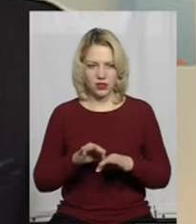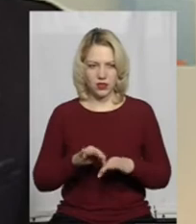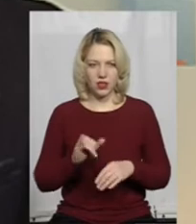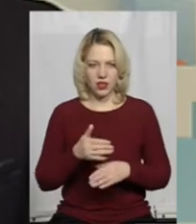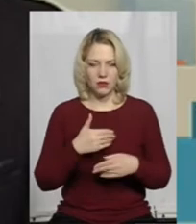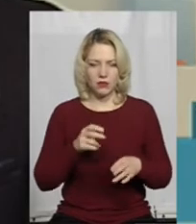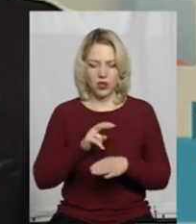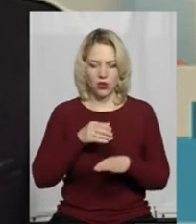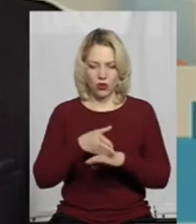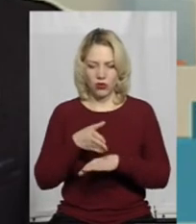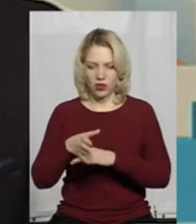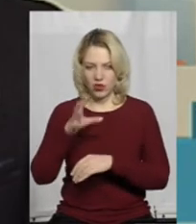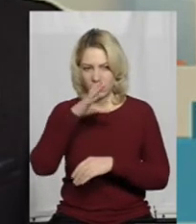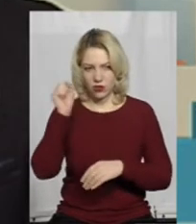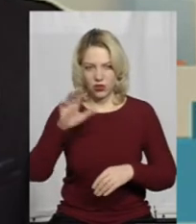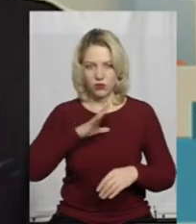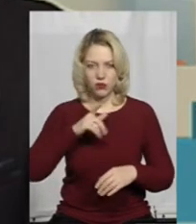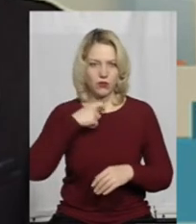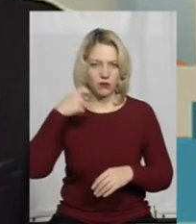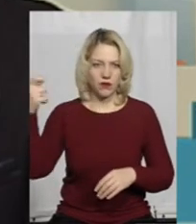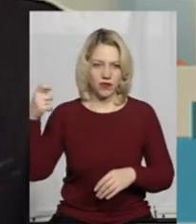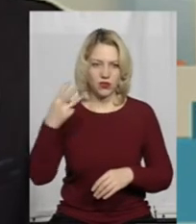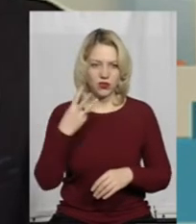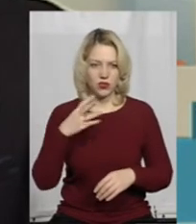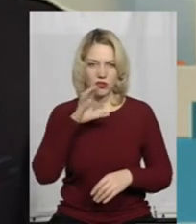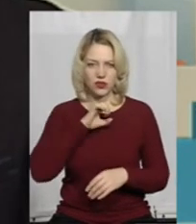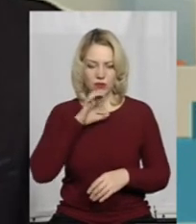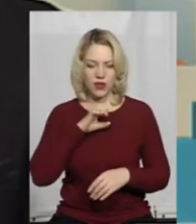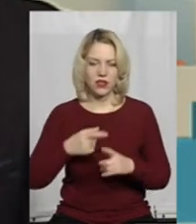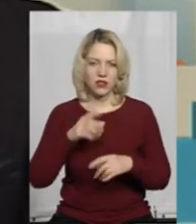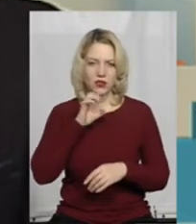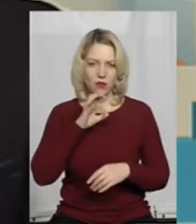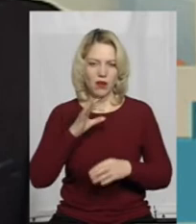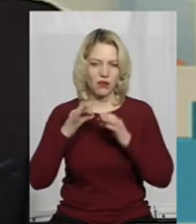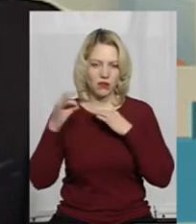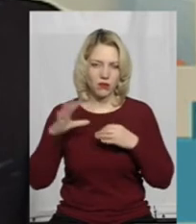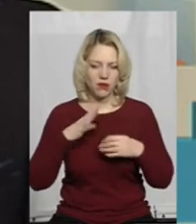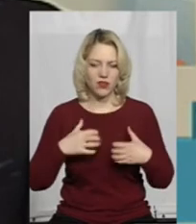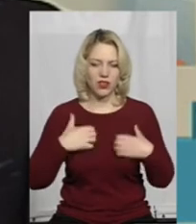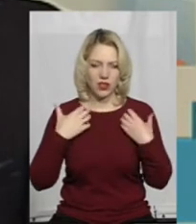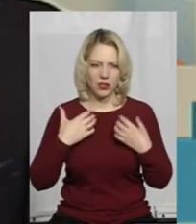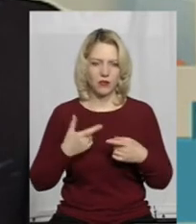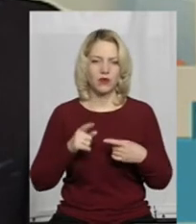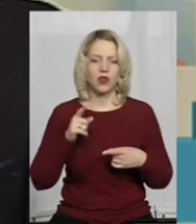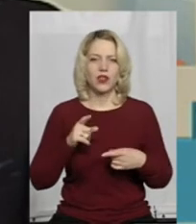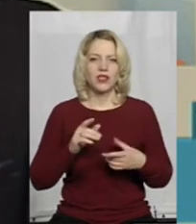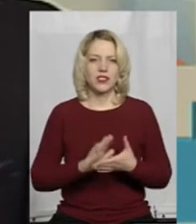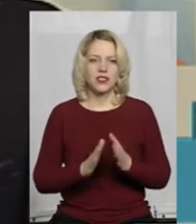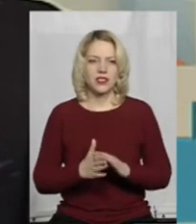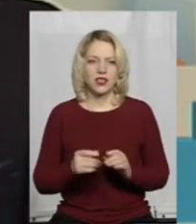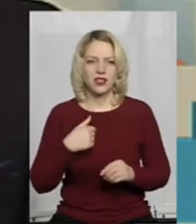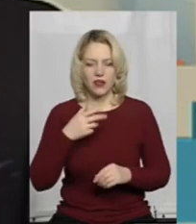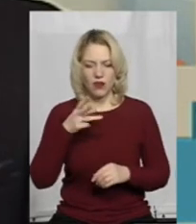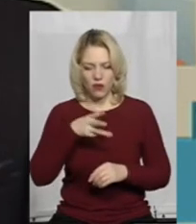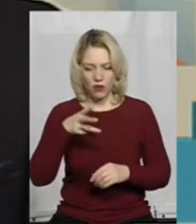Ми ходили вночі, там було прив'язане три собаки. Собаки були в жахливому стані, вони реально світилися. Там є фото,